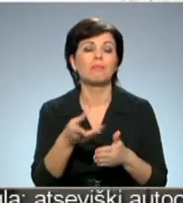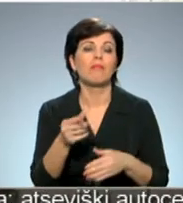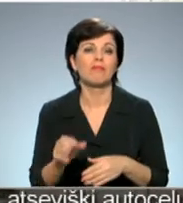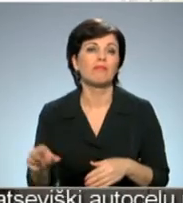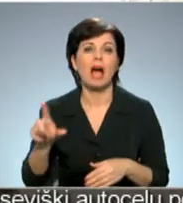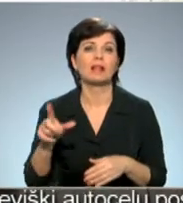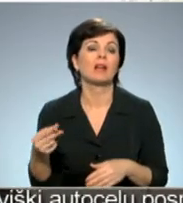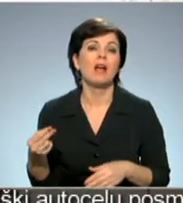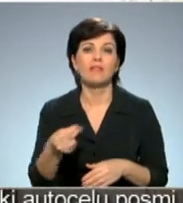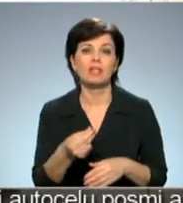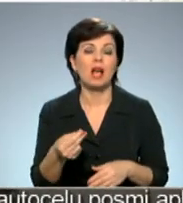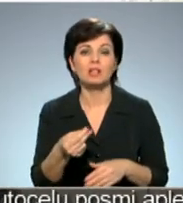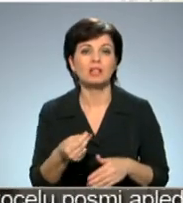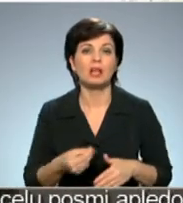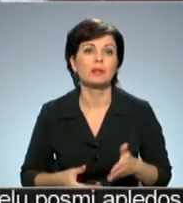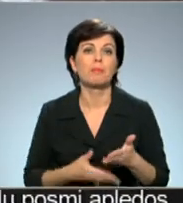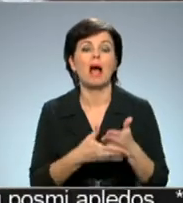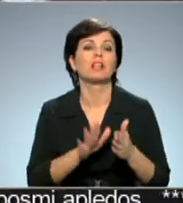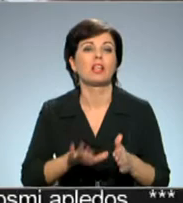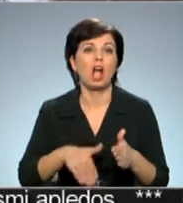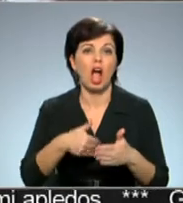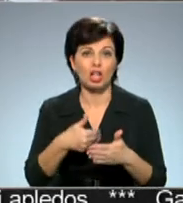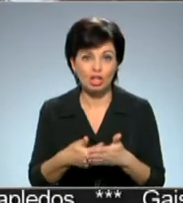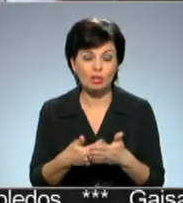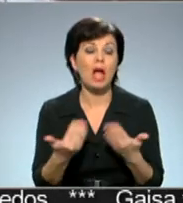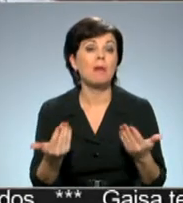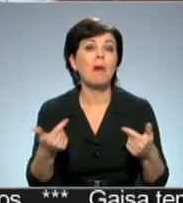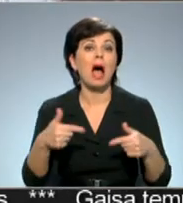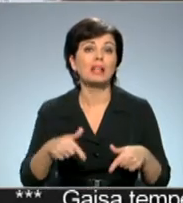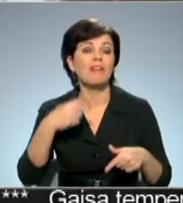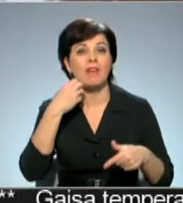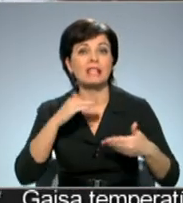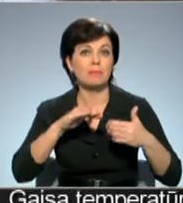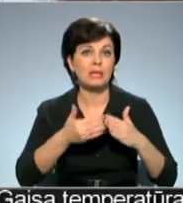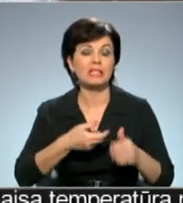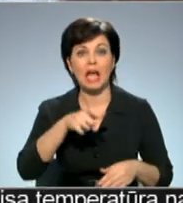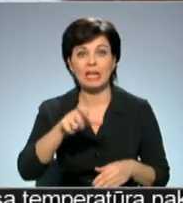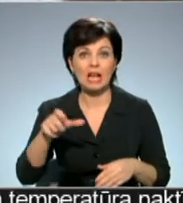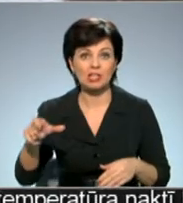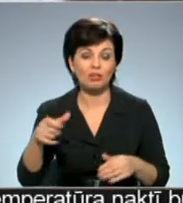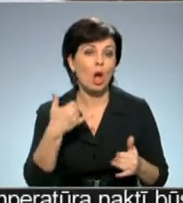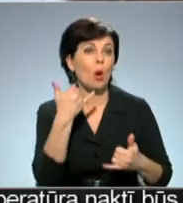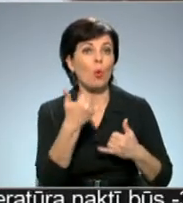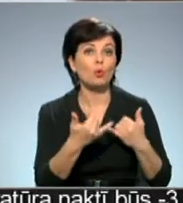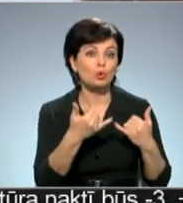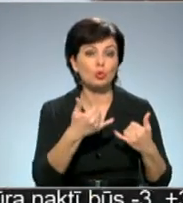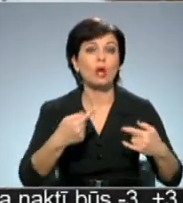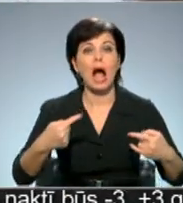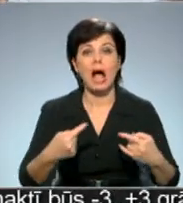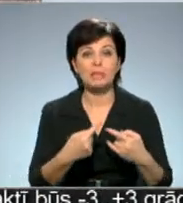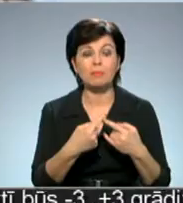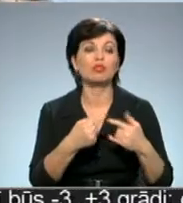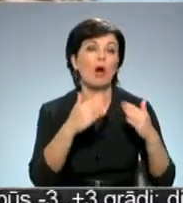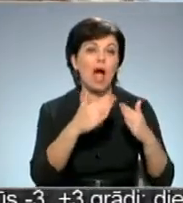finansiāli palīdzēt nekā līdz šim. Pat laban vecpilsētas iedzīvotājiem, ja tie uzturēku atbilstojuši kultūras piemnekļu